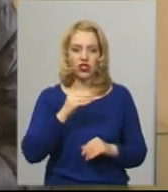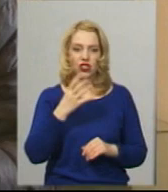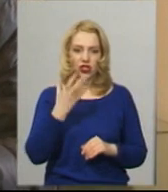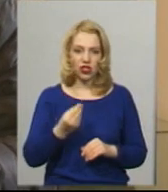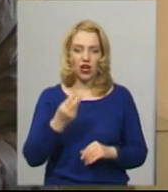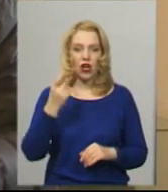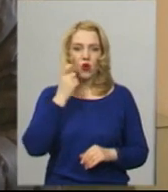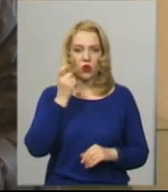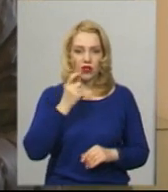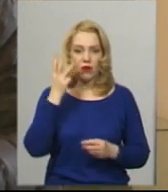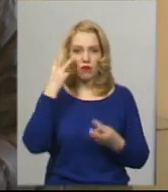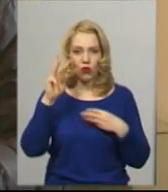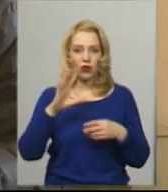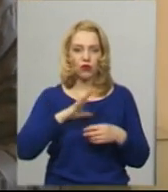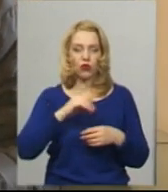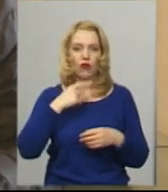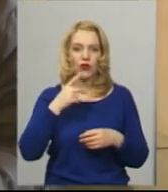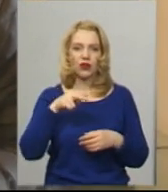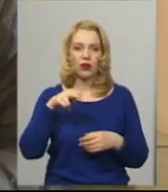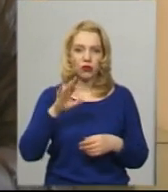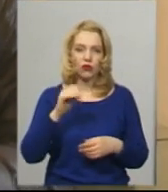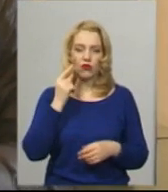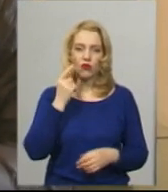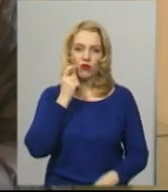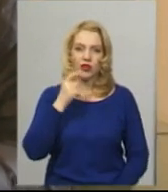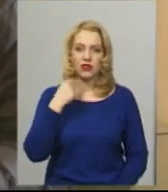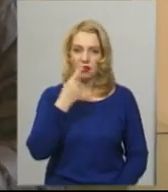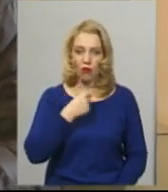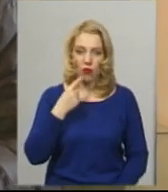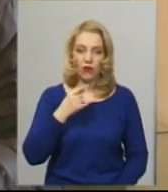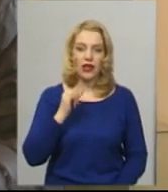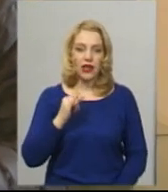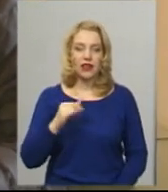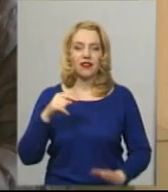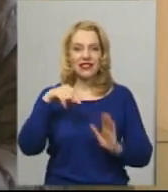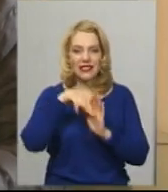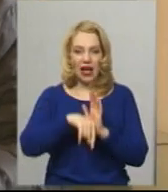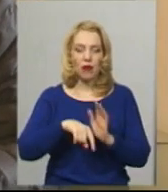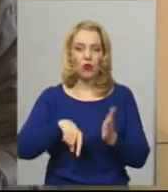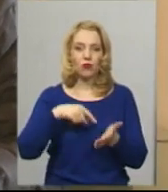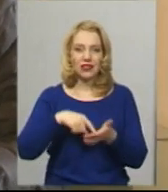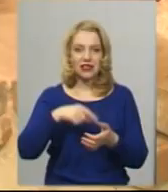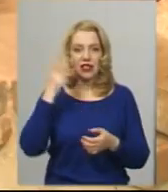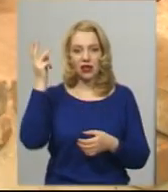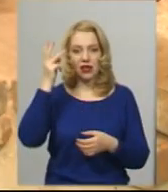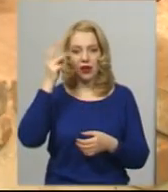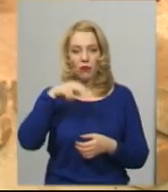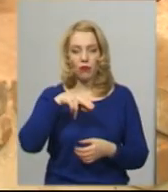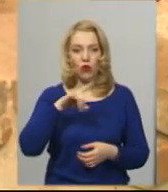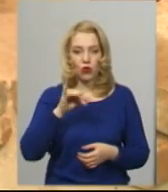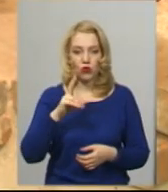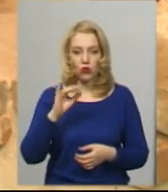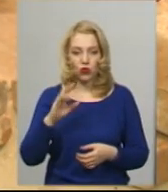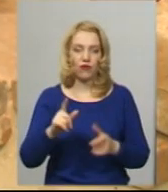була модно говорити по-українському. І ось саме в місті Проскурів виготовляли таку цеглу. А це